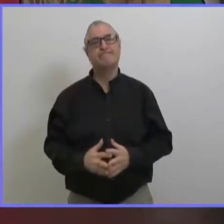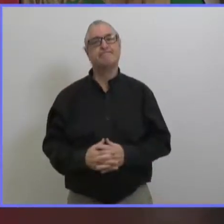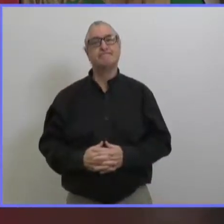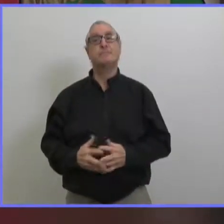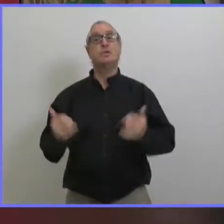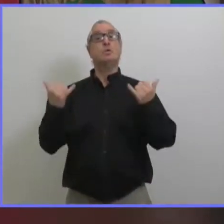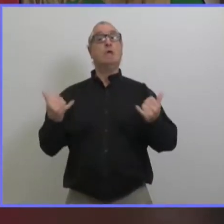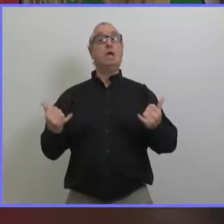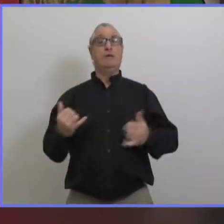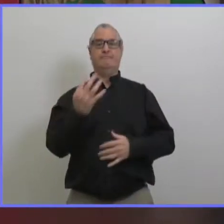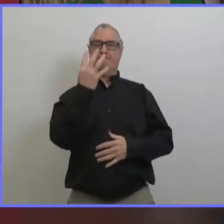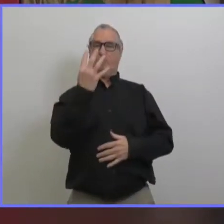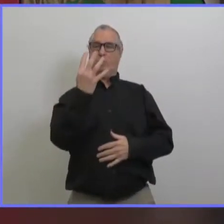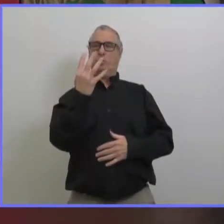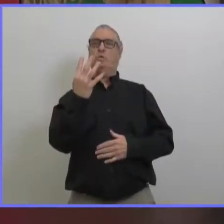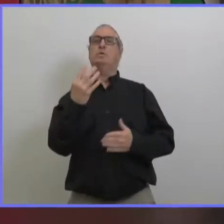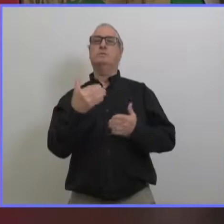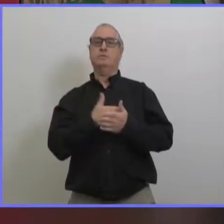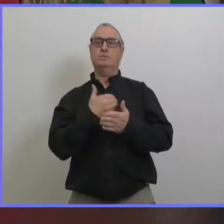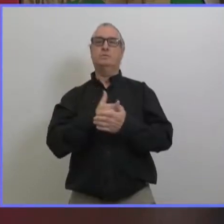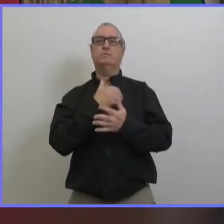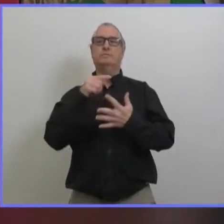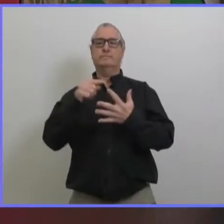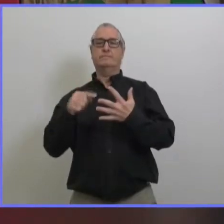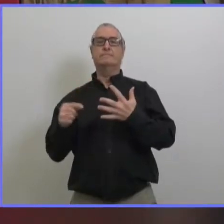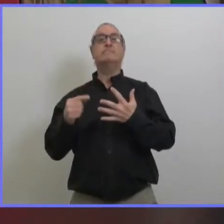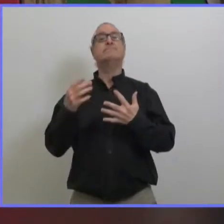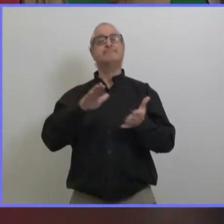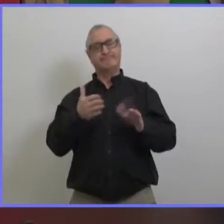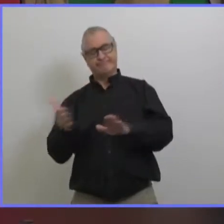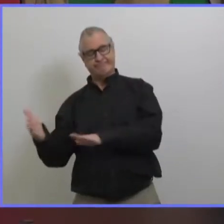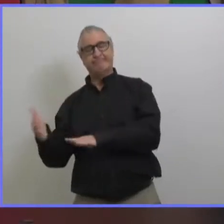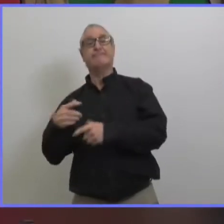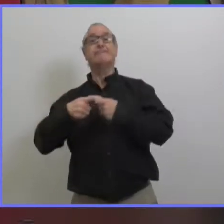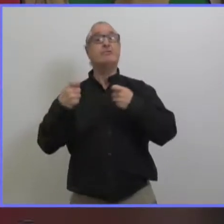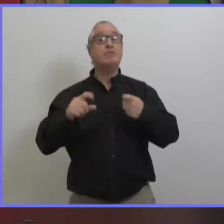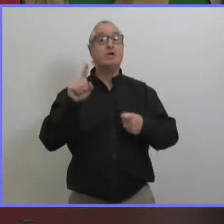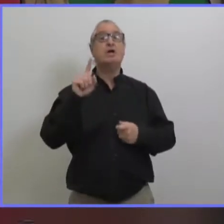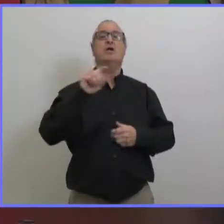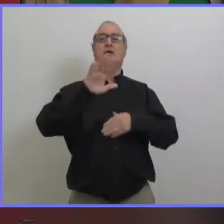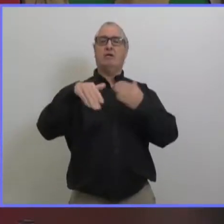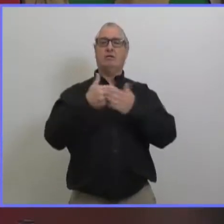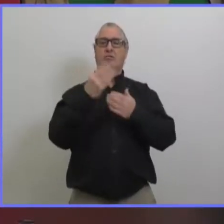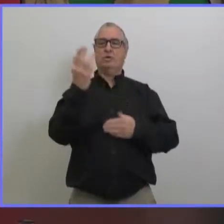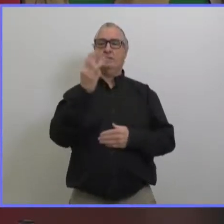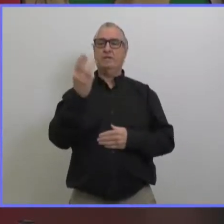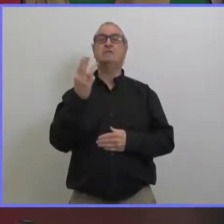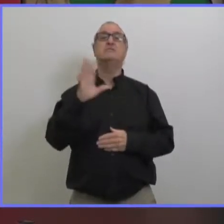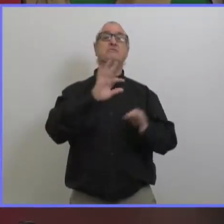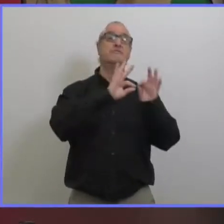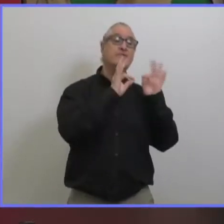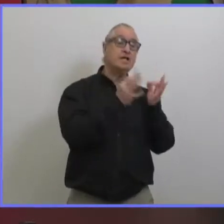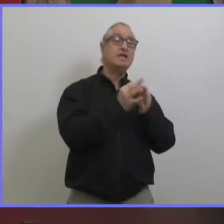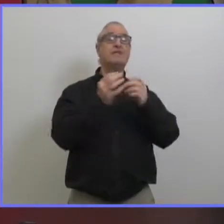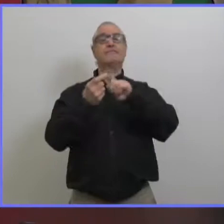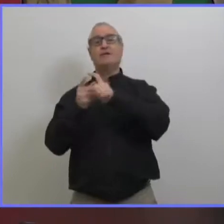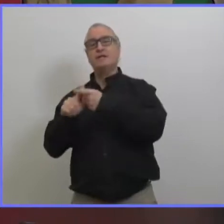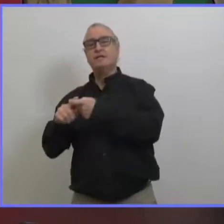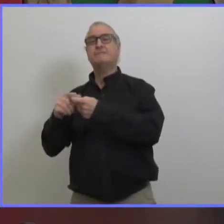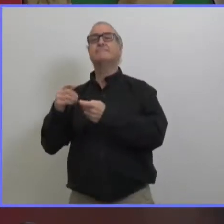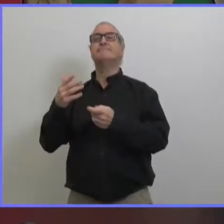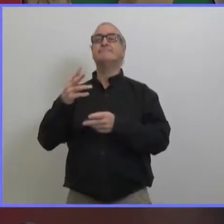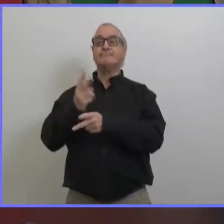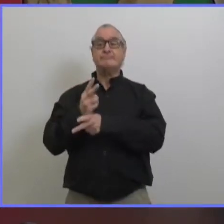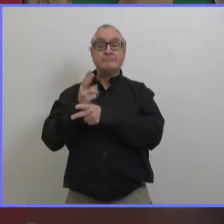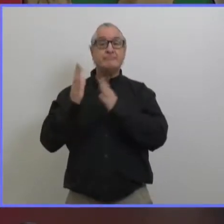supplémentaires dû à la copie 19 tous dans la région sanitaire de winnipeg je voudrais présenter mes condoléances aux familles aux proches aux